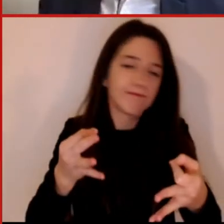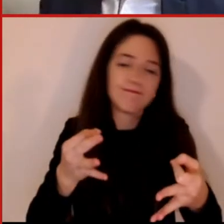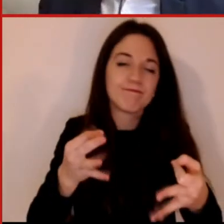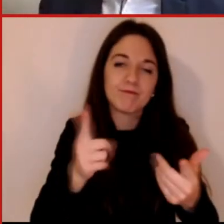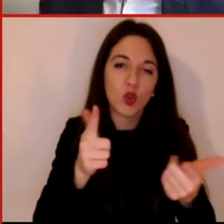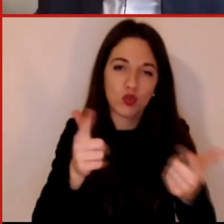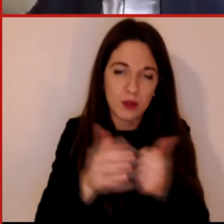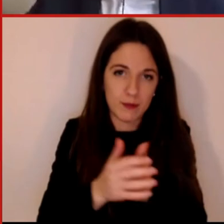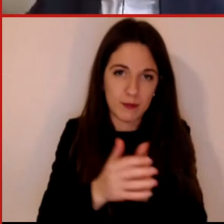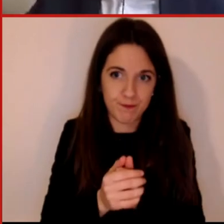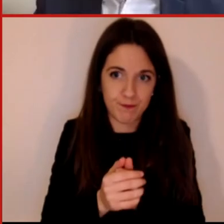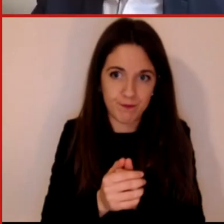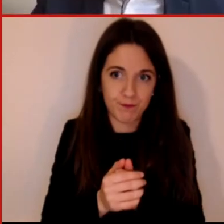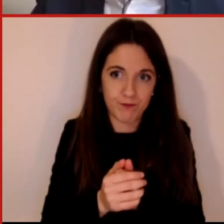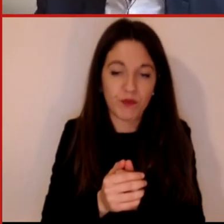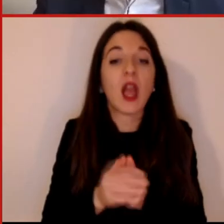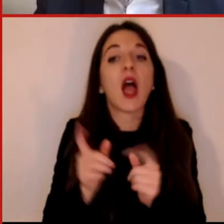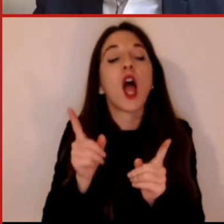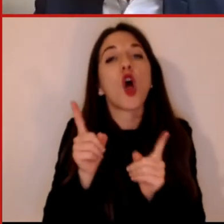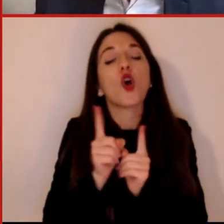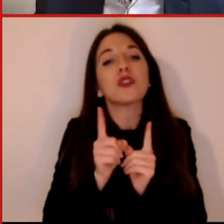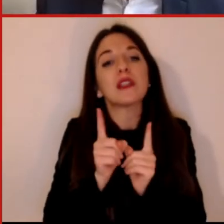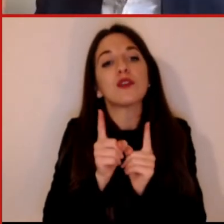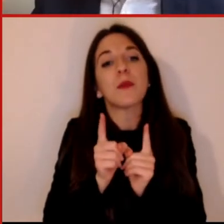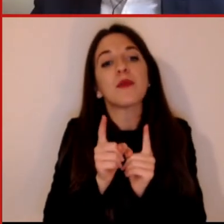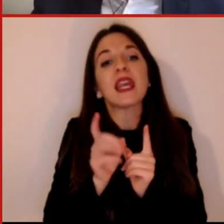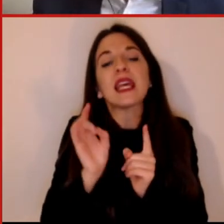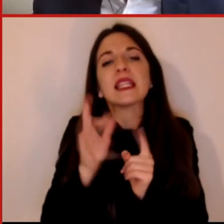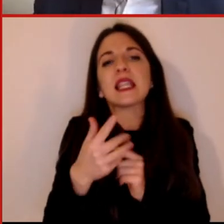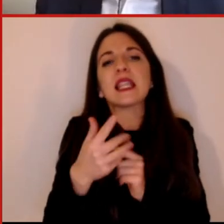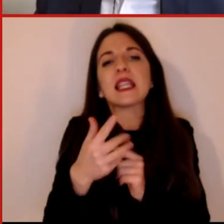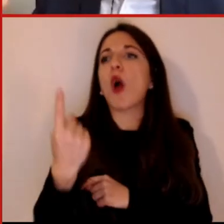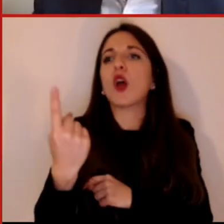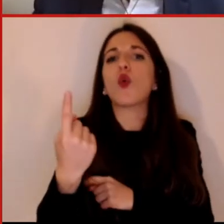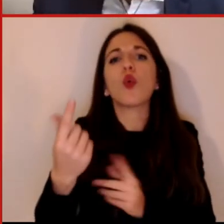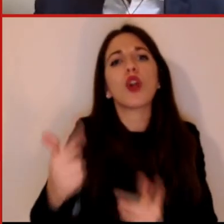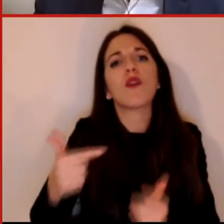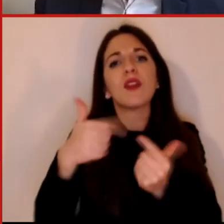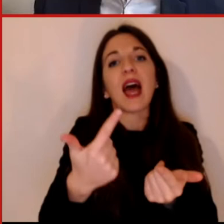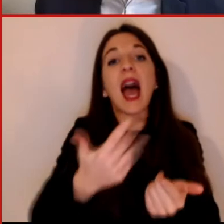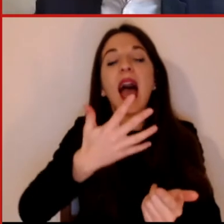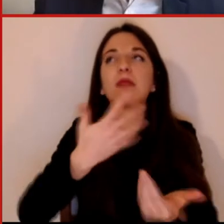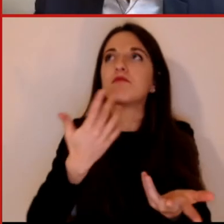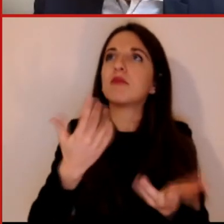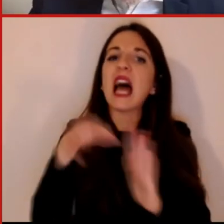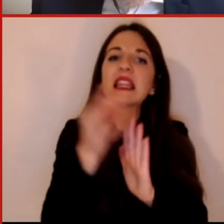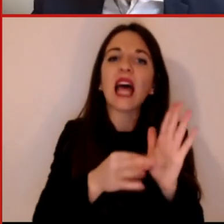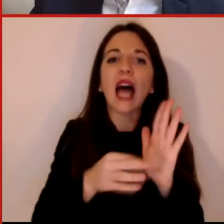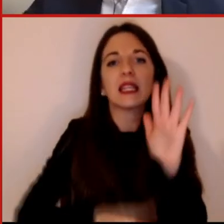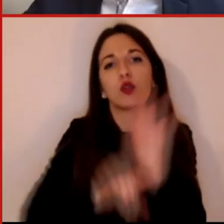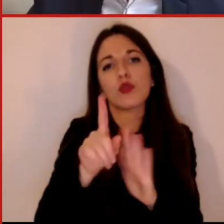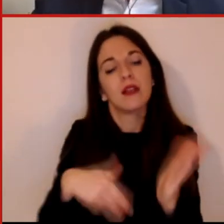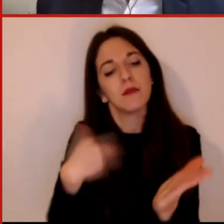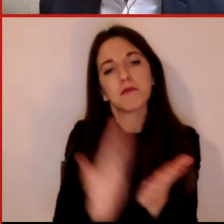qualcuno gli dà dei valori che sono fissi anche lì diffidate, c'è sempre un errore,'è sempre una probabilità associata a